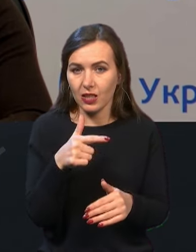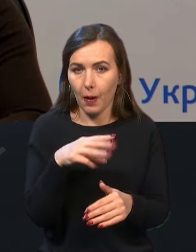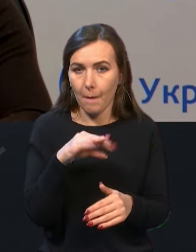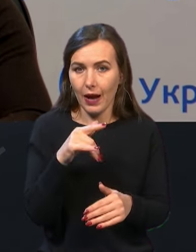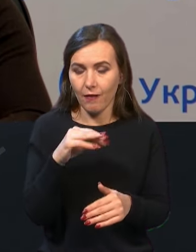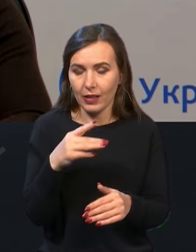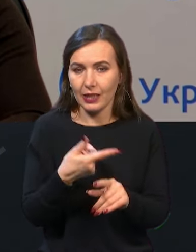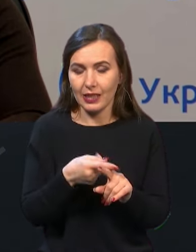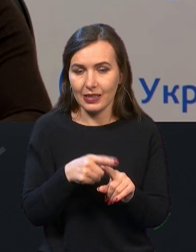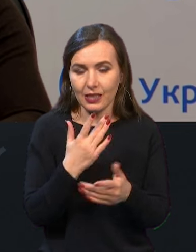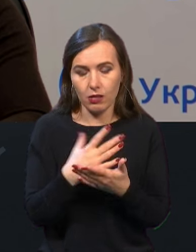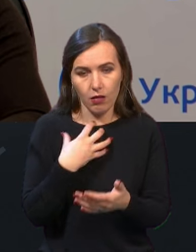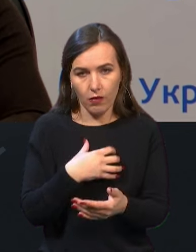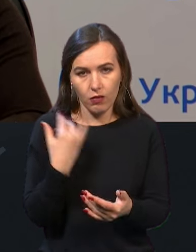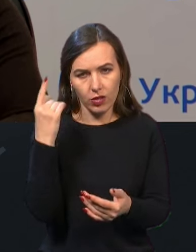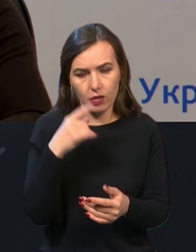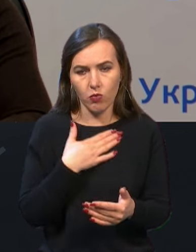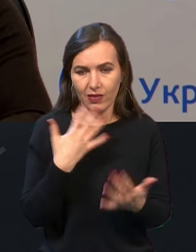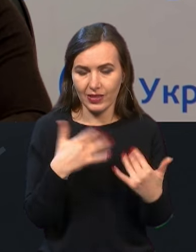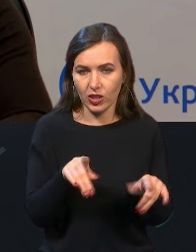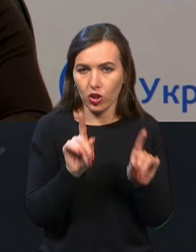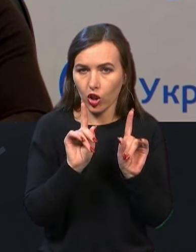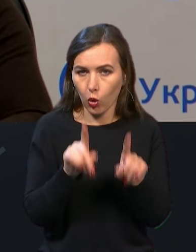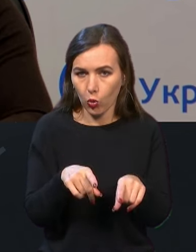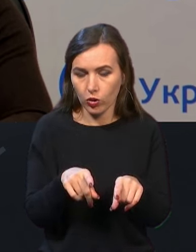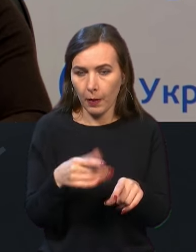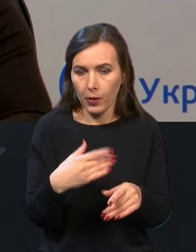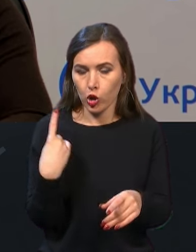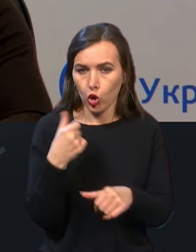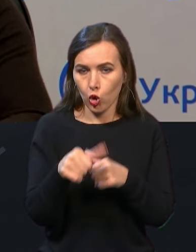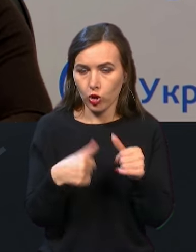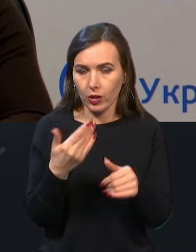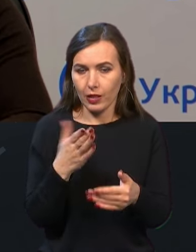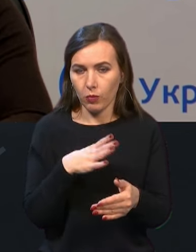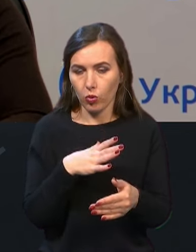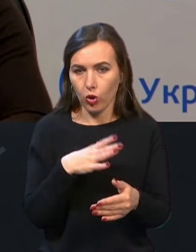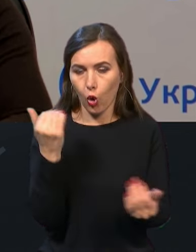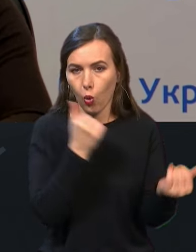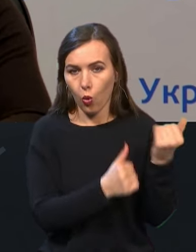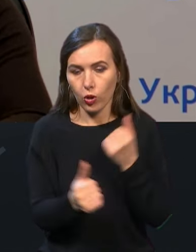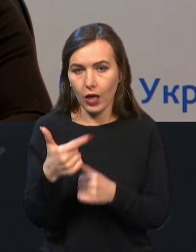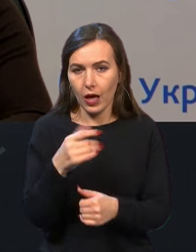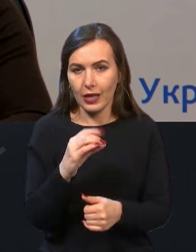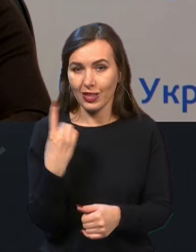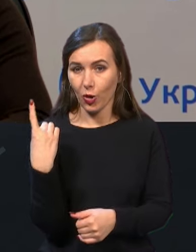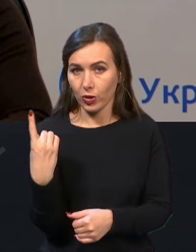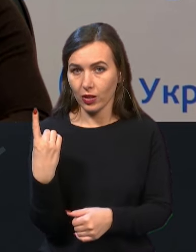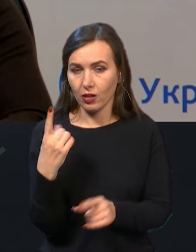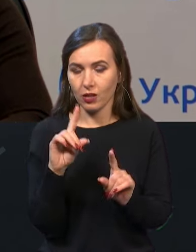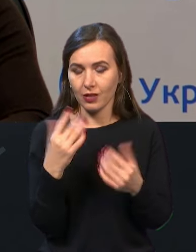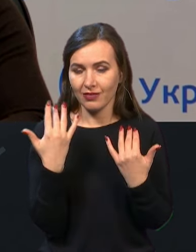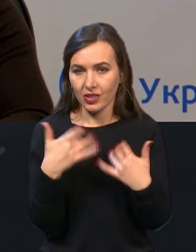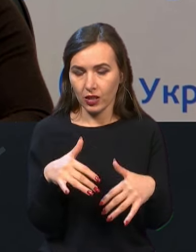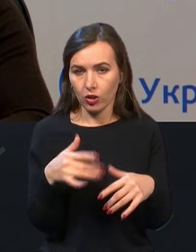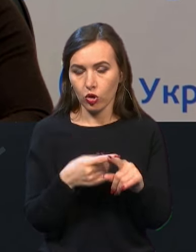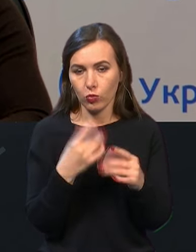звичайно, ви знаєте, що ми втратили також минулого року, які були завдані удари по Гез-1, теж втратили,